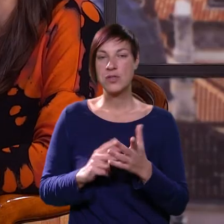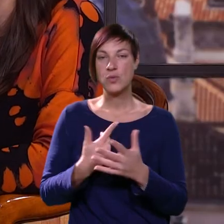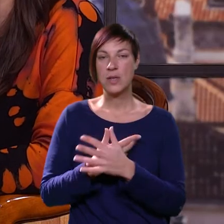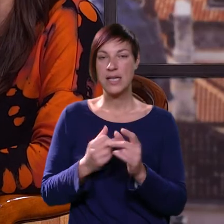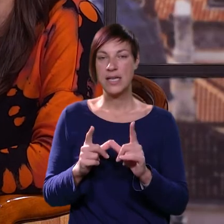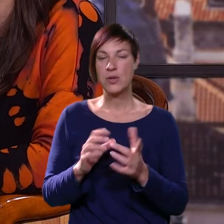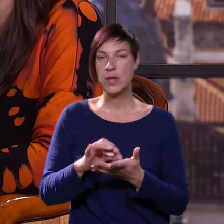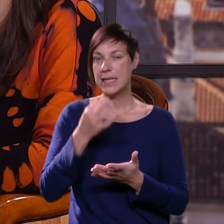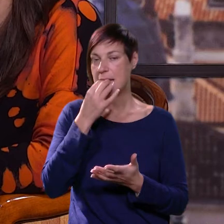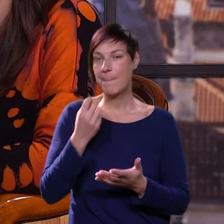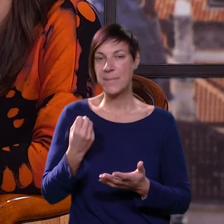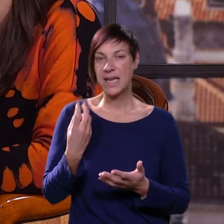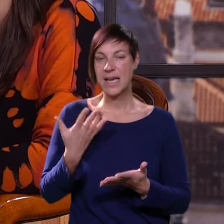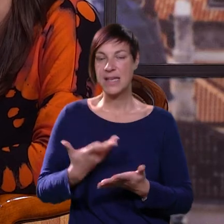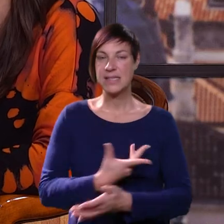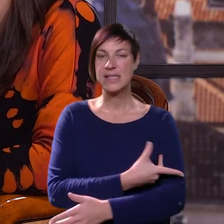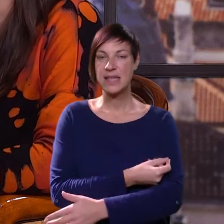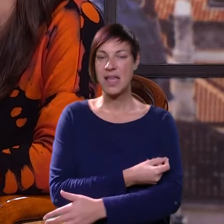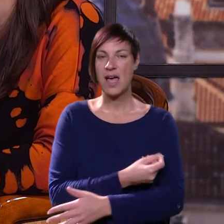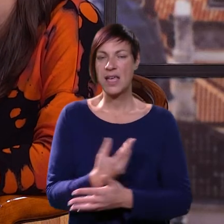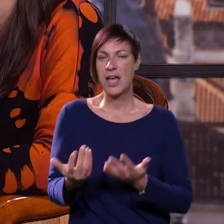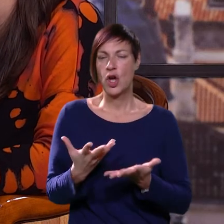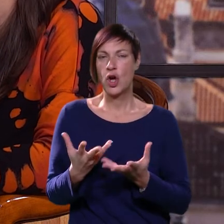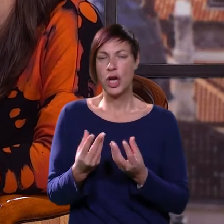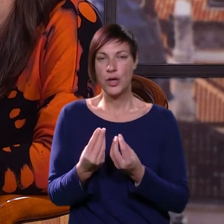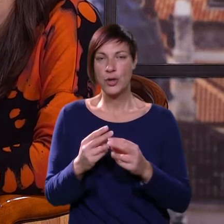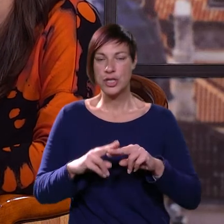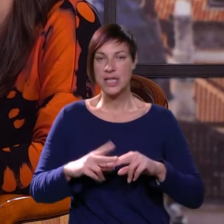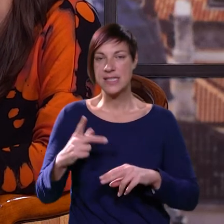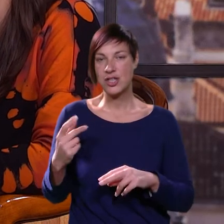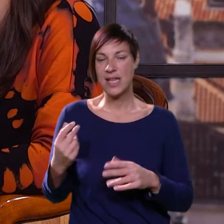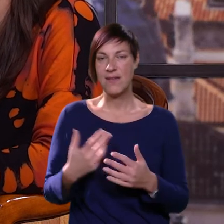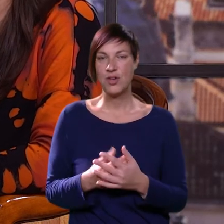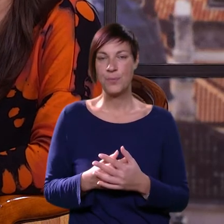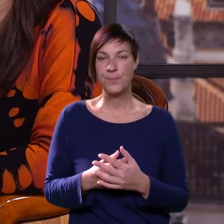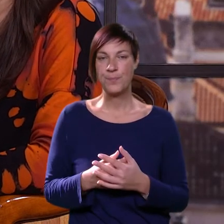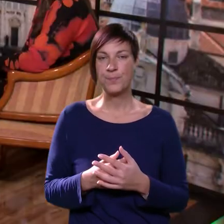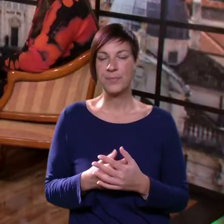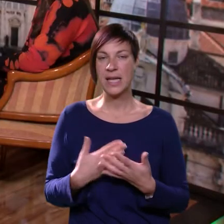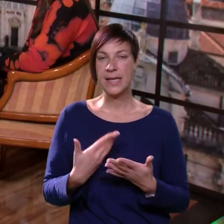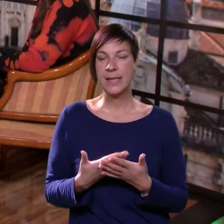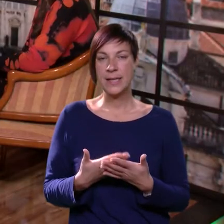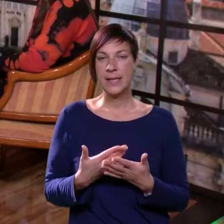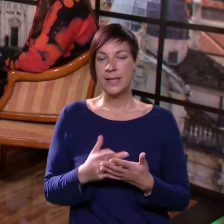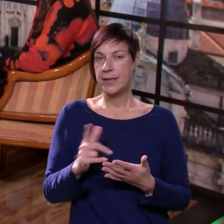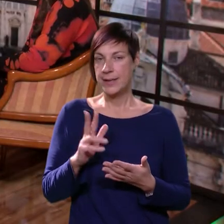i samoj terapiji, kada se on daje, koliko često, dnevno? Pa, tu u stvari nema